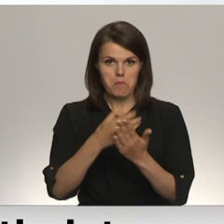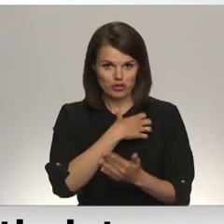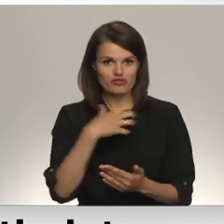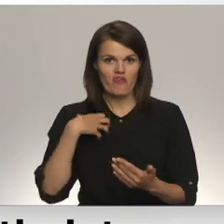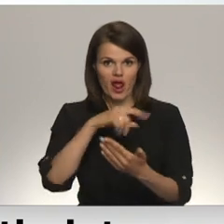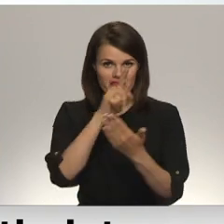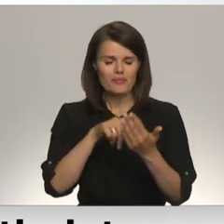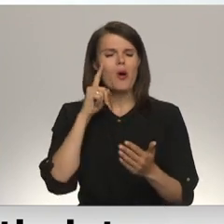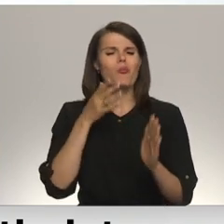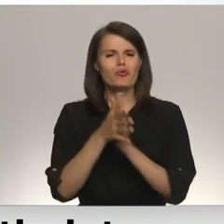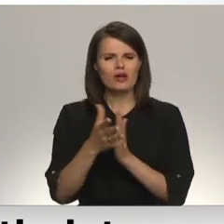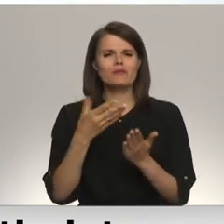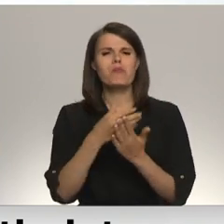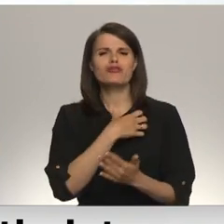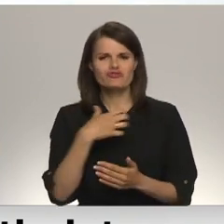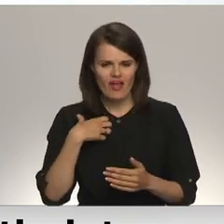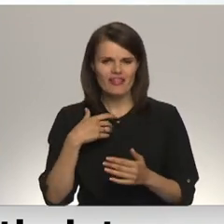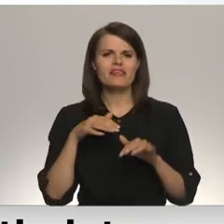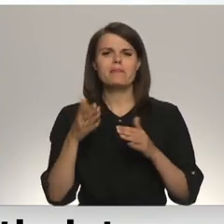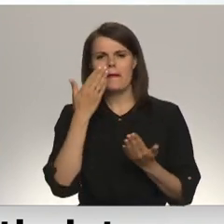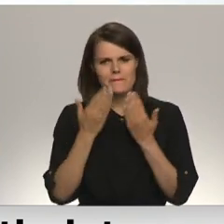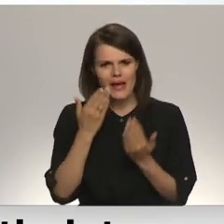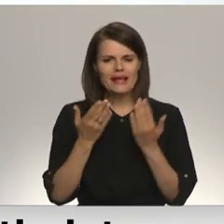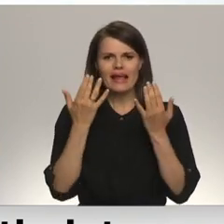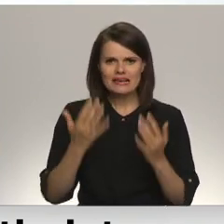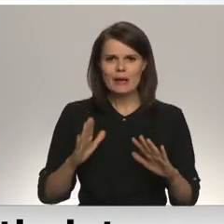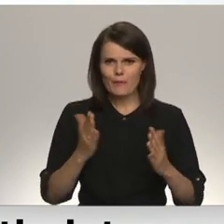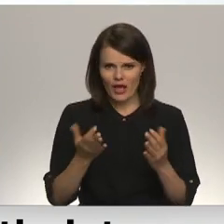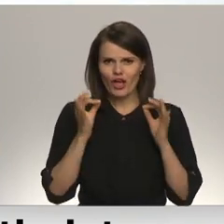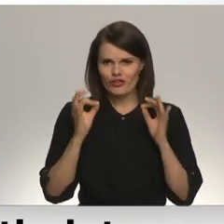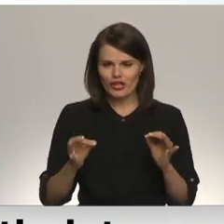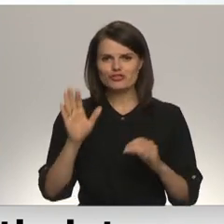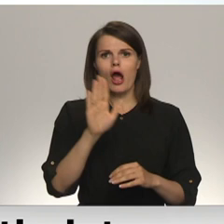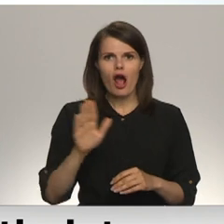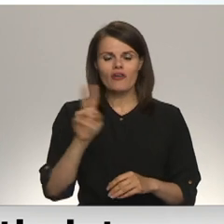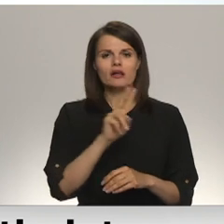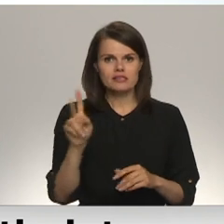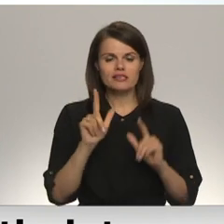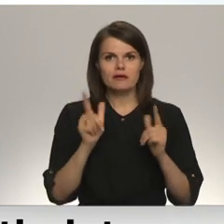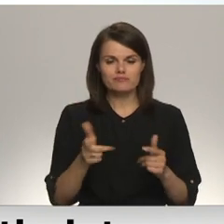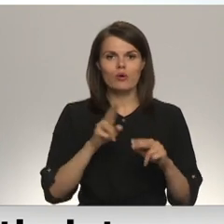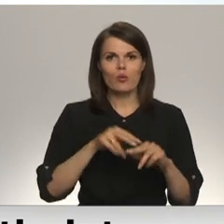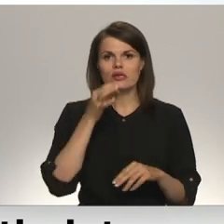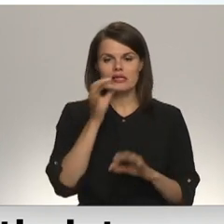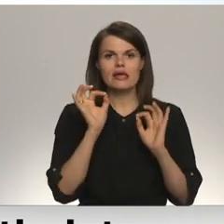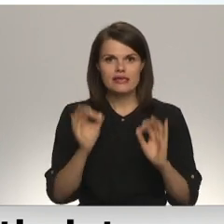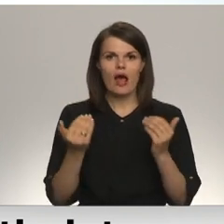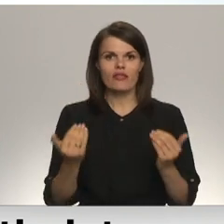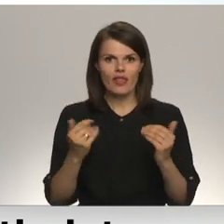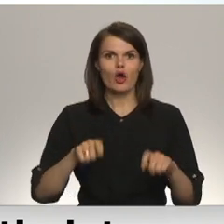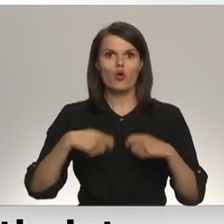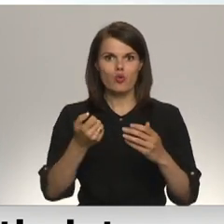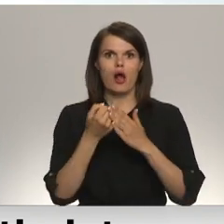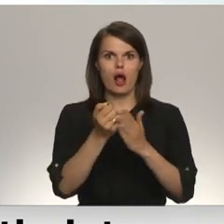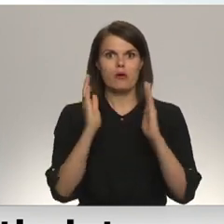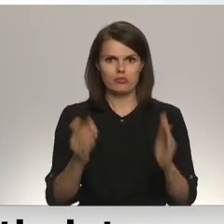ka pašvaldība risinās, bet vai tiešām valsts, kuri uzņēmu uzsies un pateikusi, jā, mēs sniegsim atbalstu, šobrīd viņi saka,